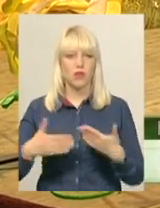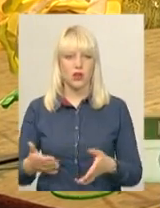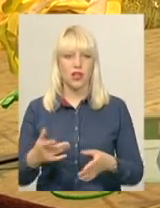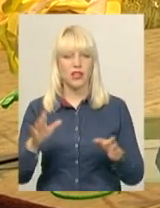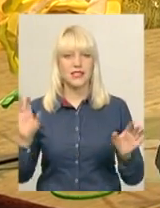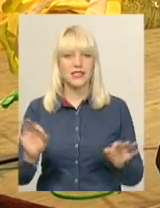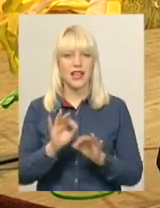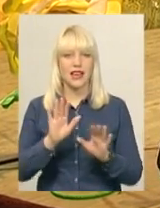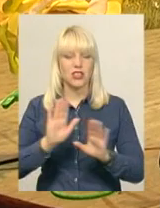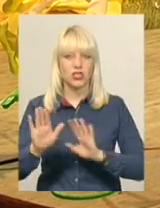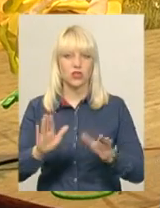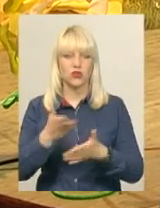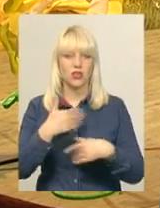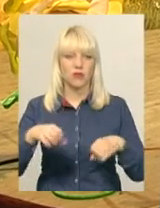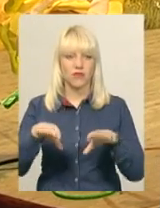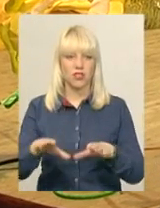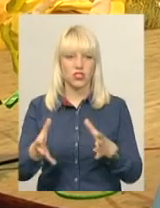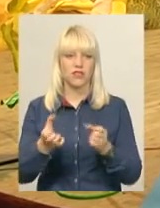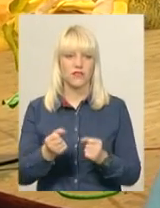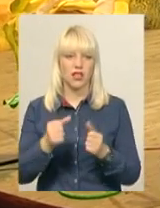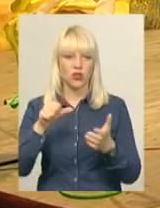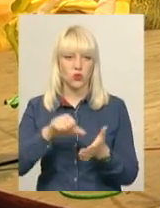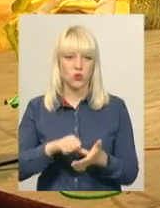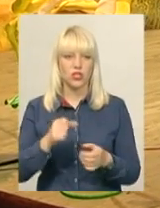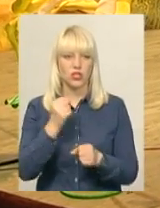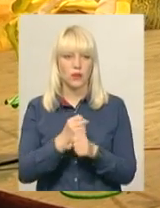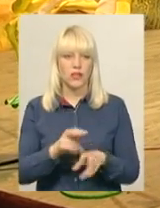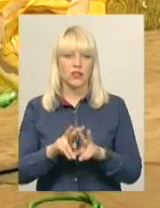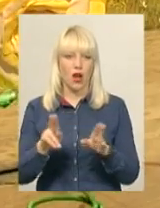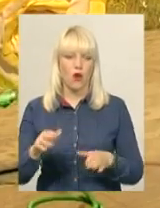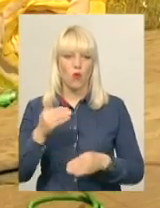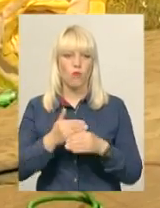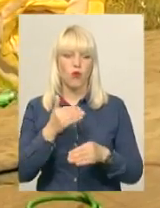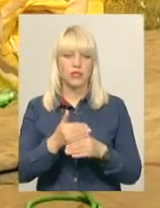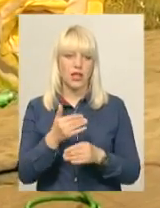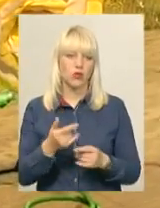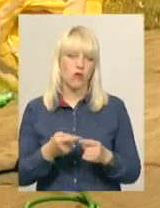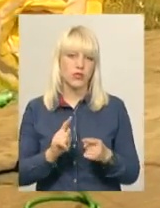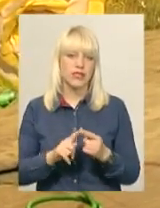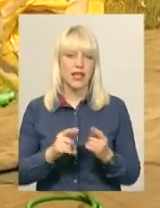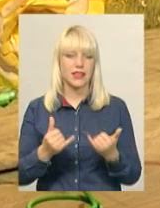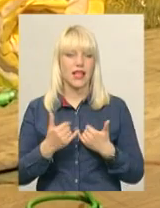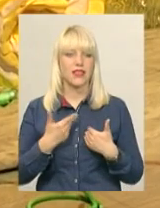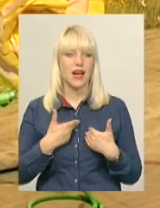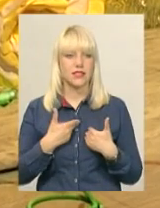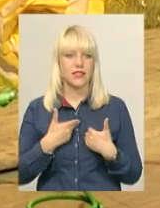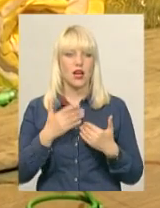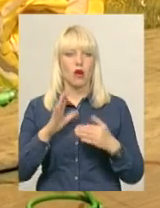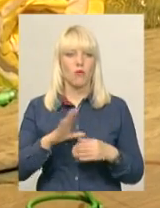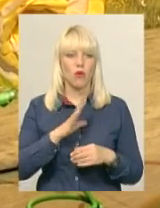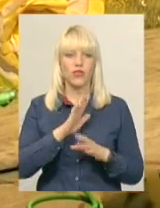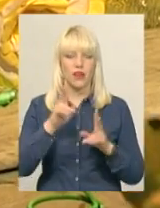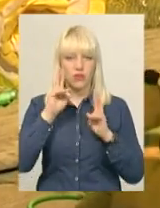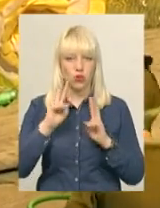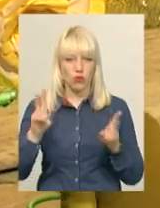режисури і ми вирішили взяти участь і зробити подібну постановку. Це для нас був такий невідомий досі